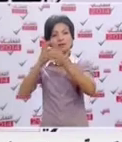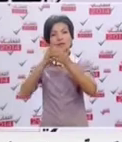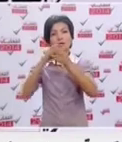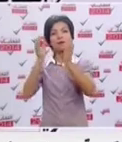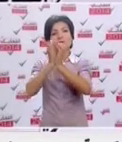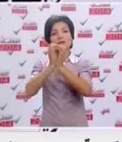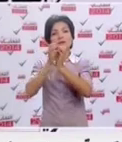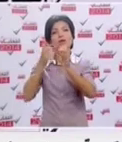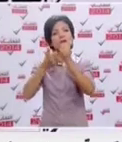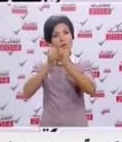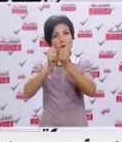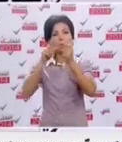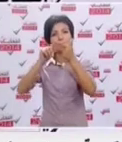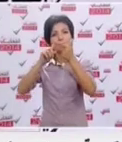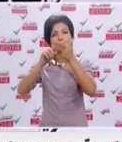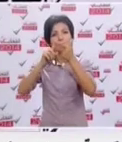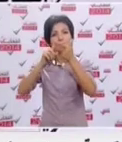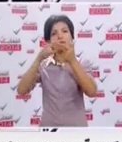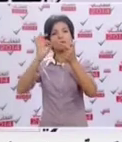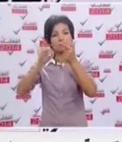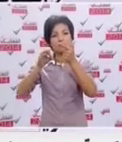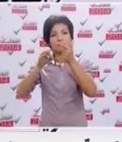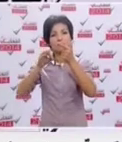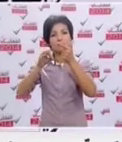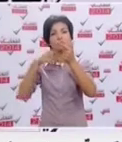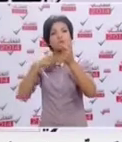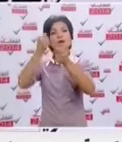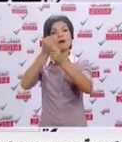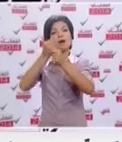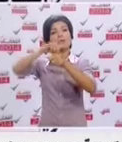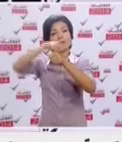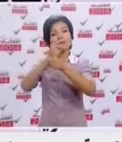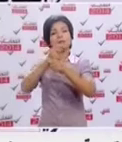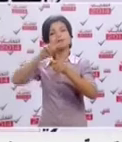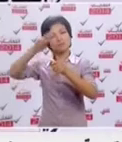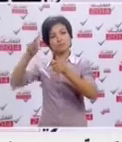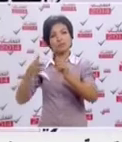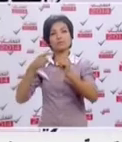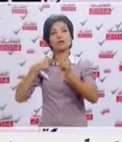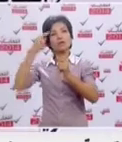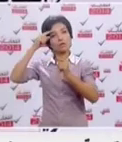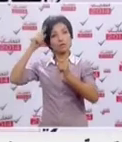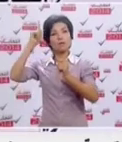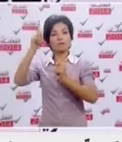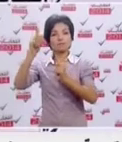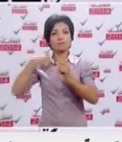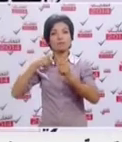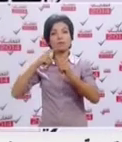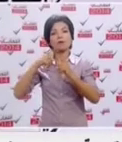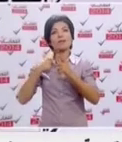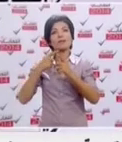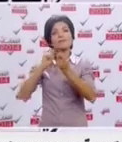إن كانت في المجال الرياضي وإن كانت في المجال العمل البلدي أو غيره أنا نتمنى أني نعطي